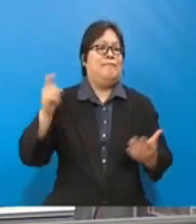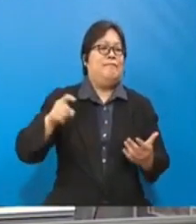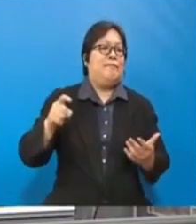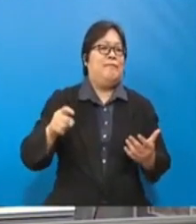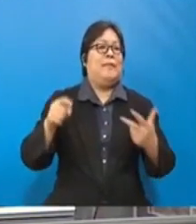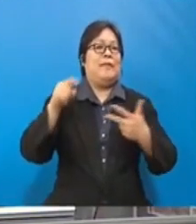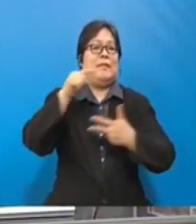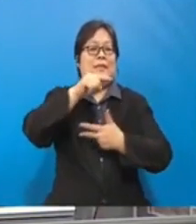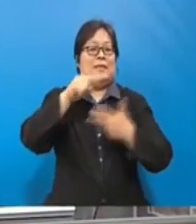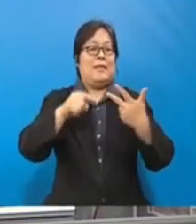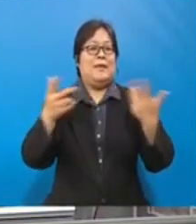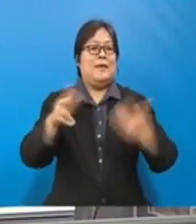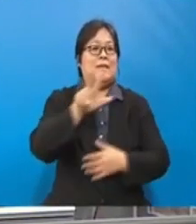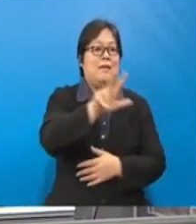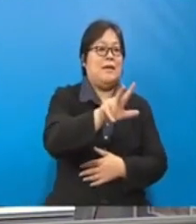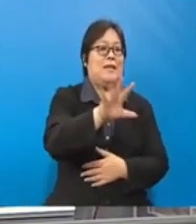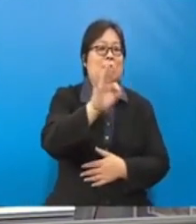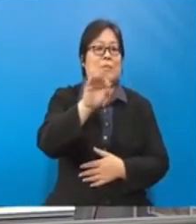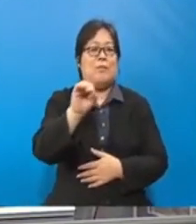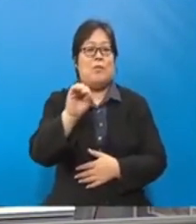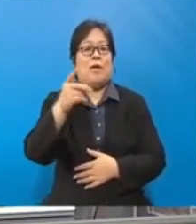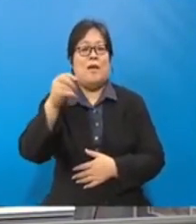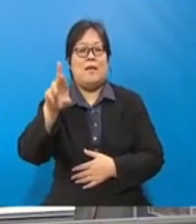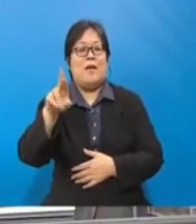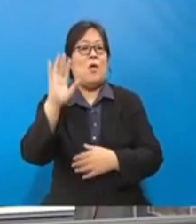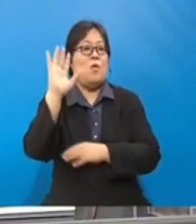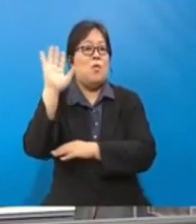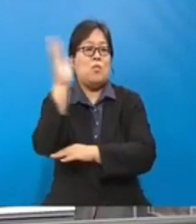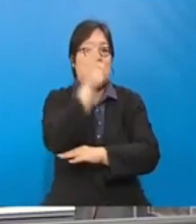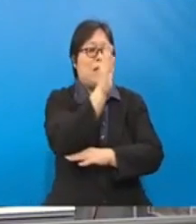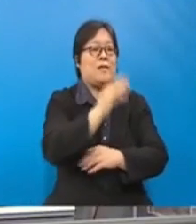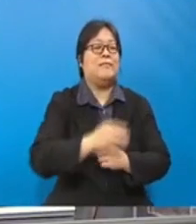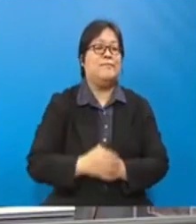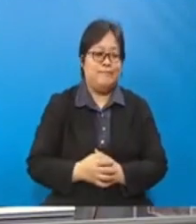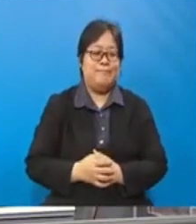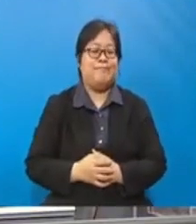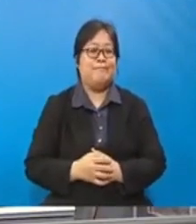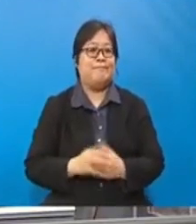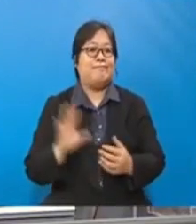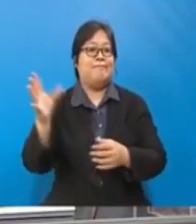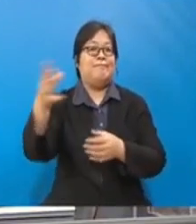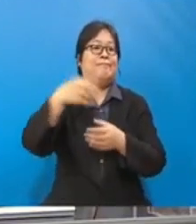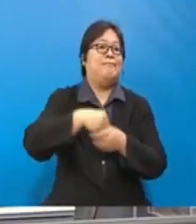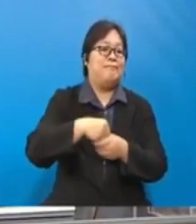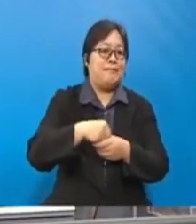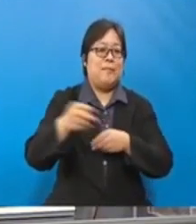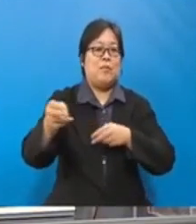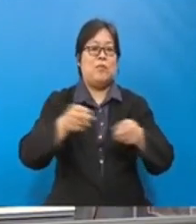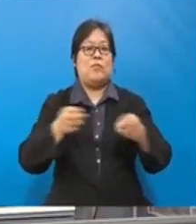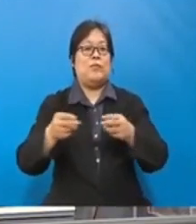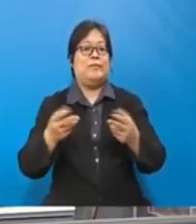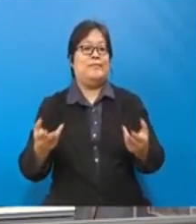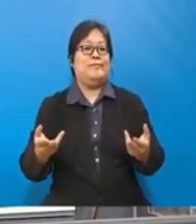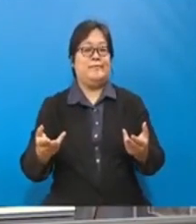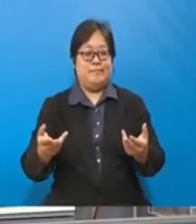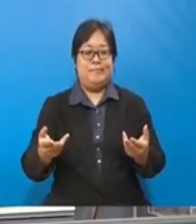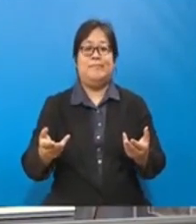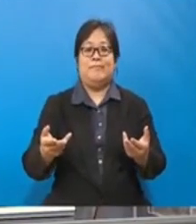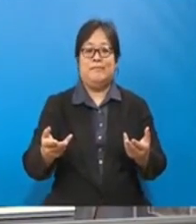396,000 hektare hutan dilibatkan dalam usaha untuk